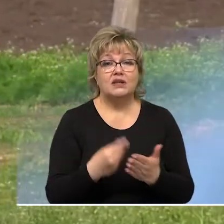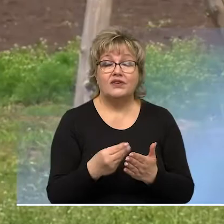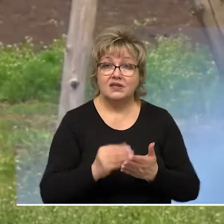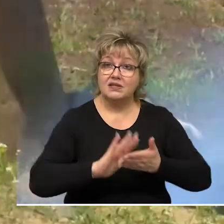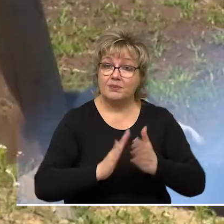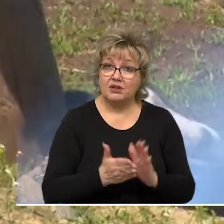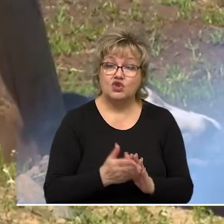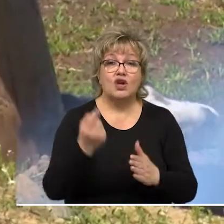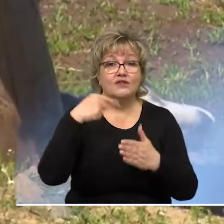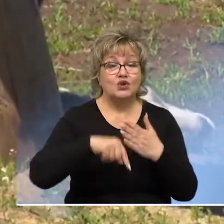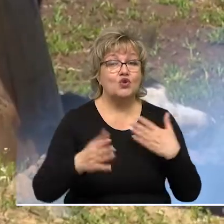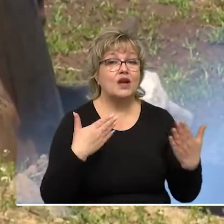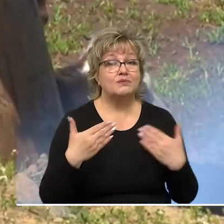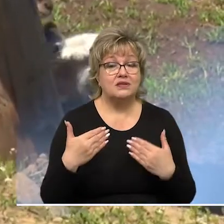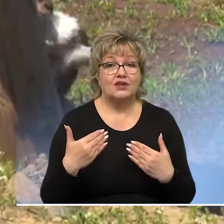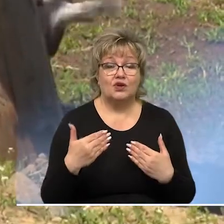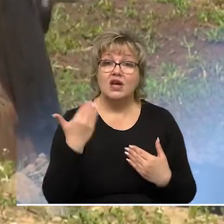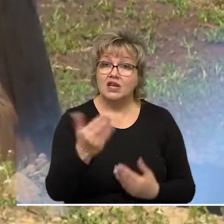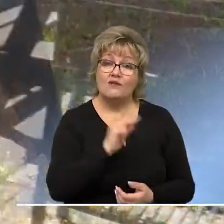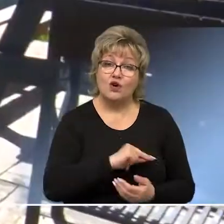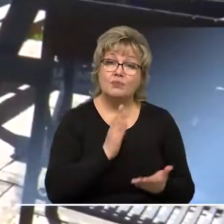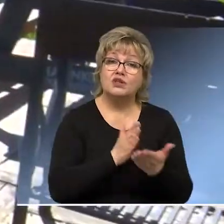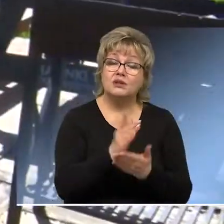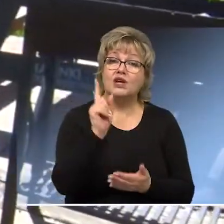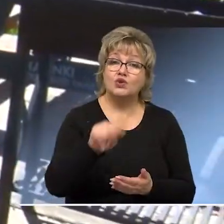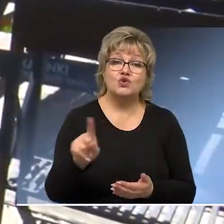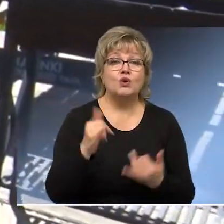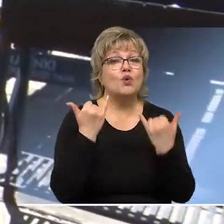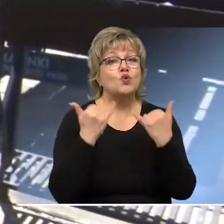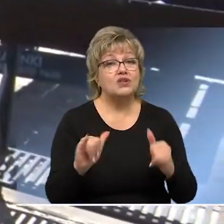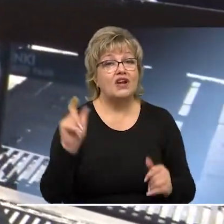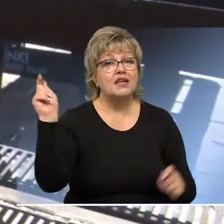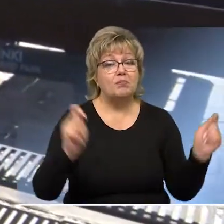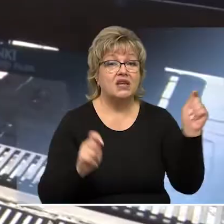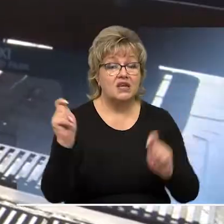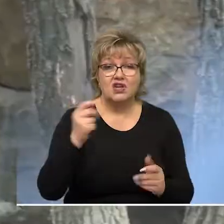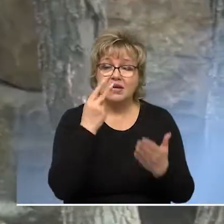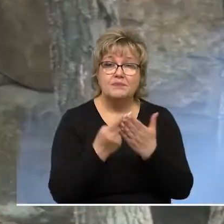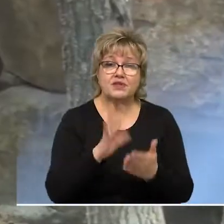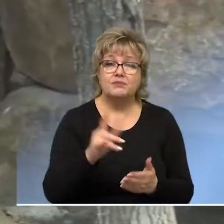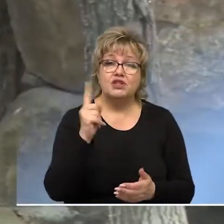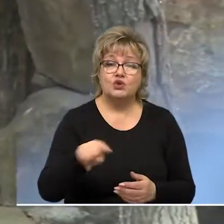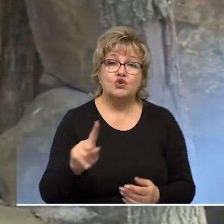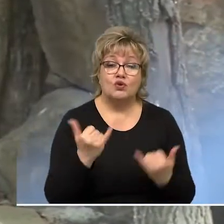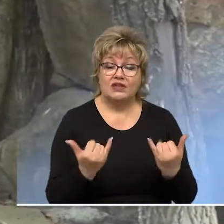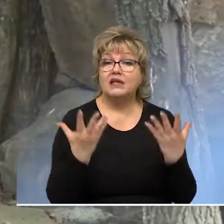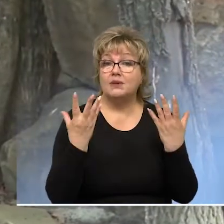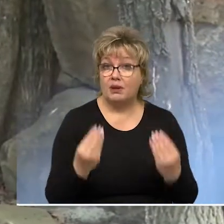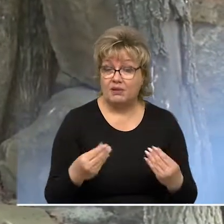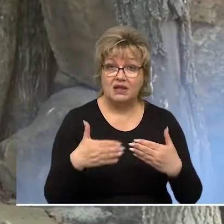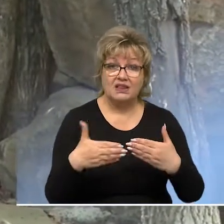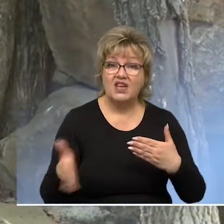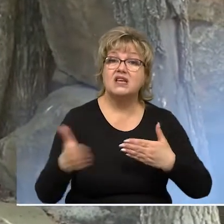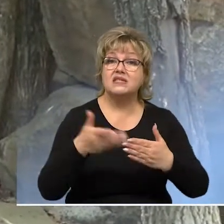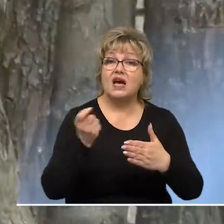состояние парка, но и на внутреннюю атмосферу, ведь его работа направлена на то, чтобы удивлять приезжих. Несмотря на то, что в данный